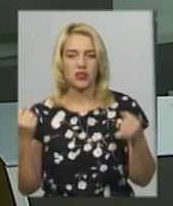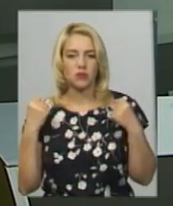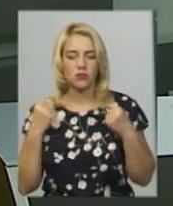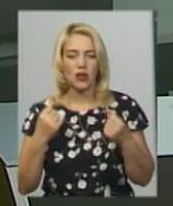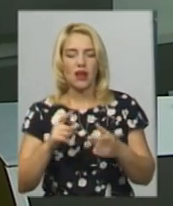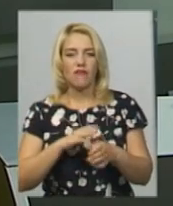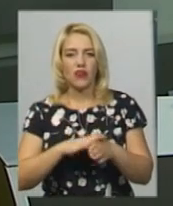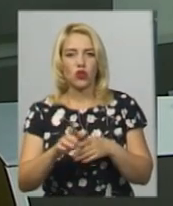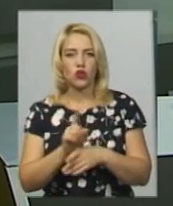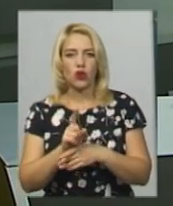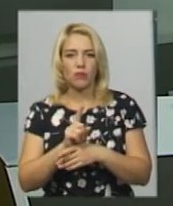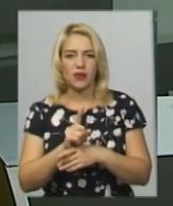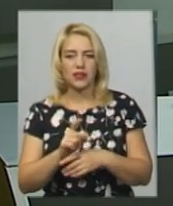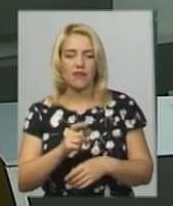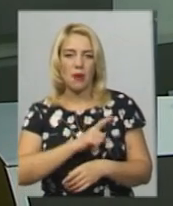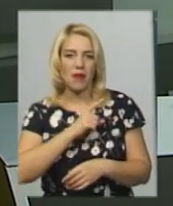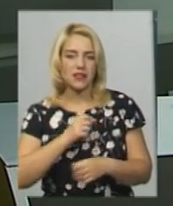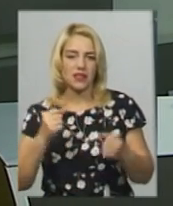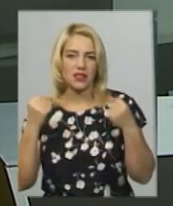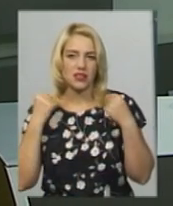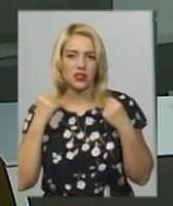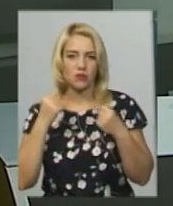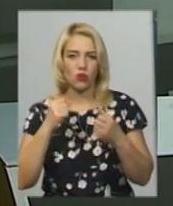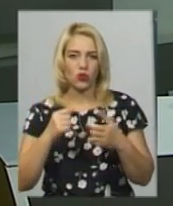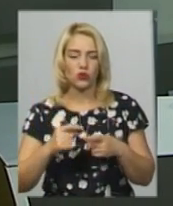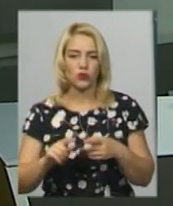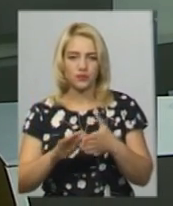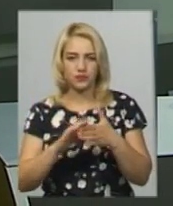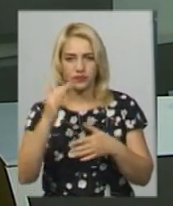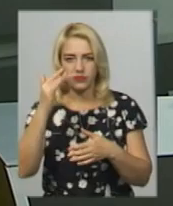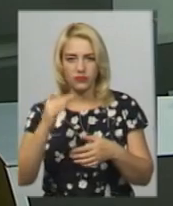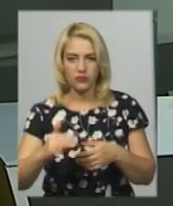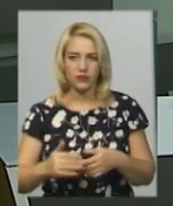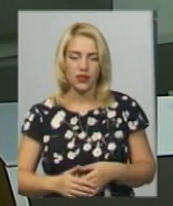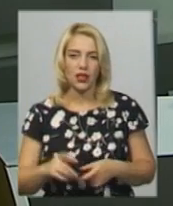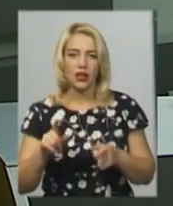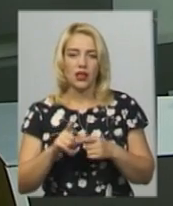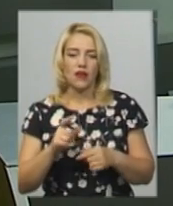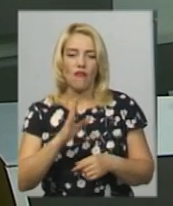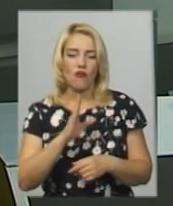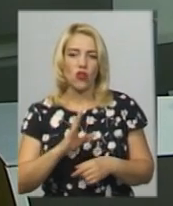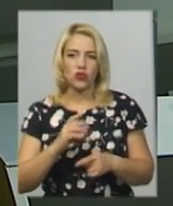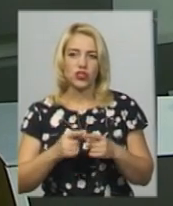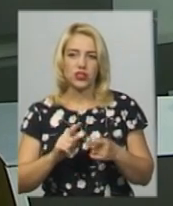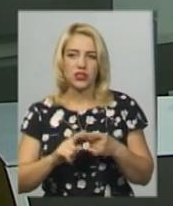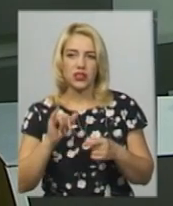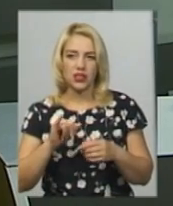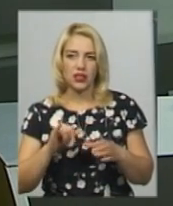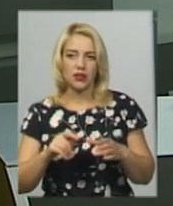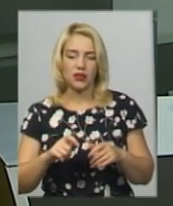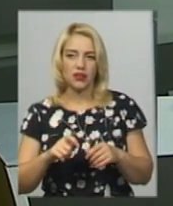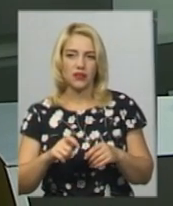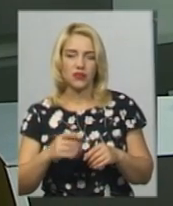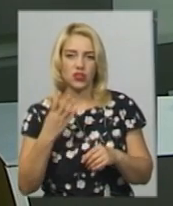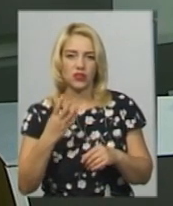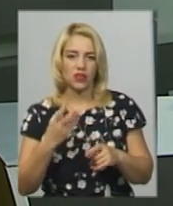України Віталій Навойтко, Назар Кривошия, Микола Мельник з Хмельницького та Руслан Шевцов з Волочицька. Подали в байдарці